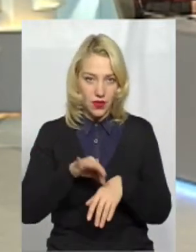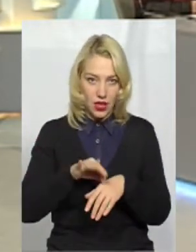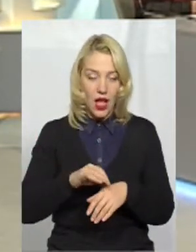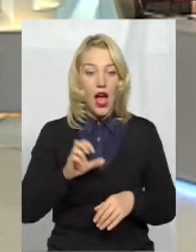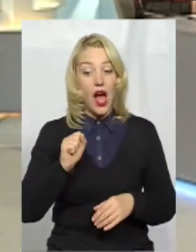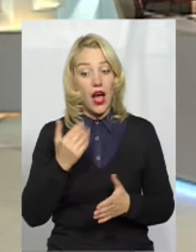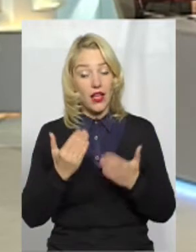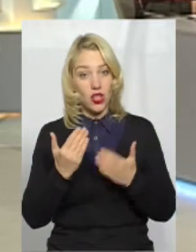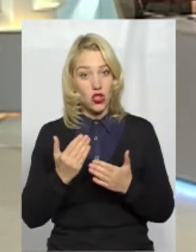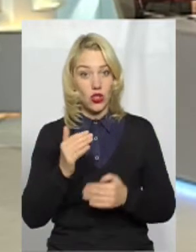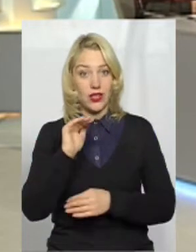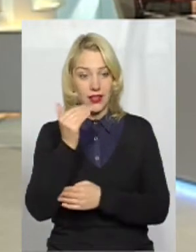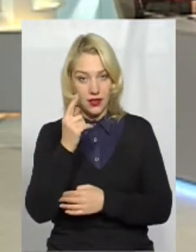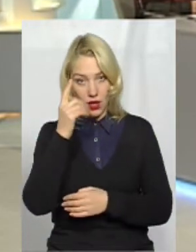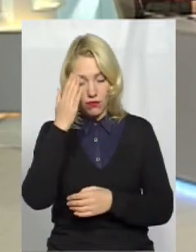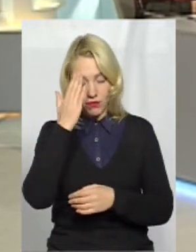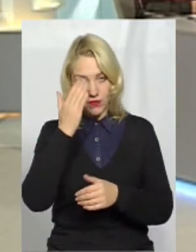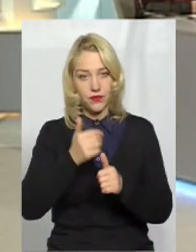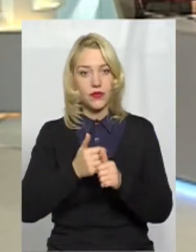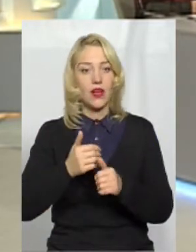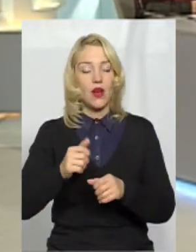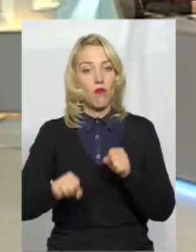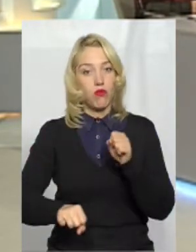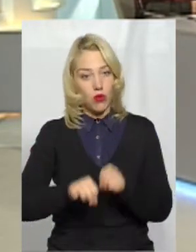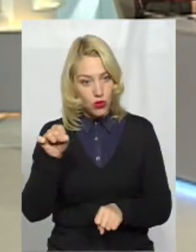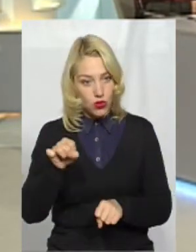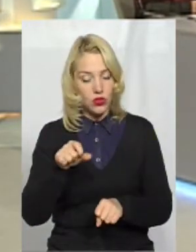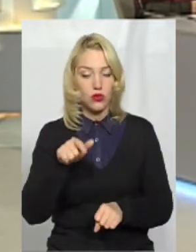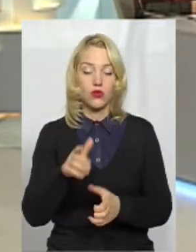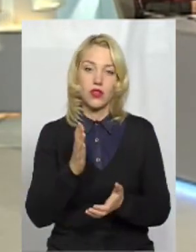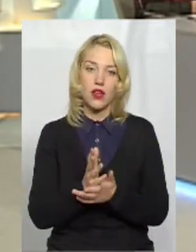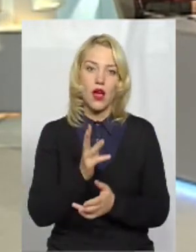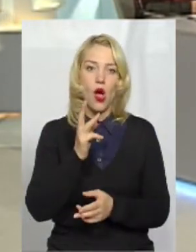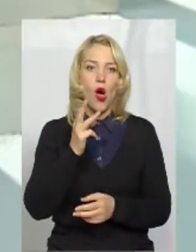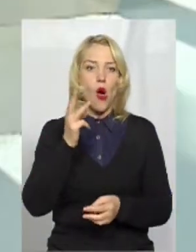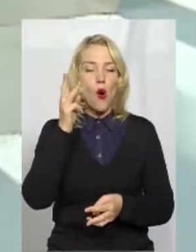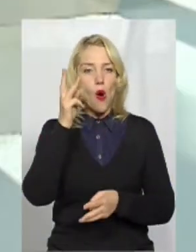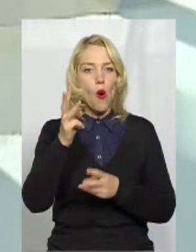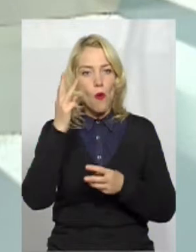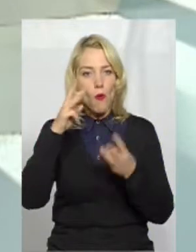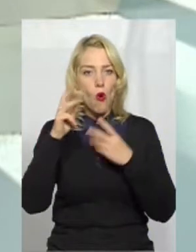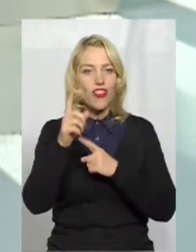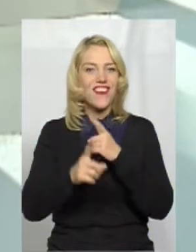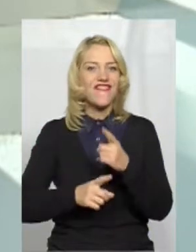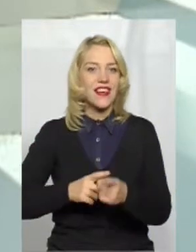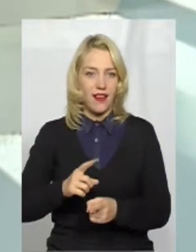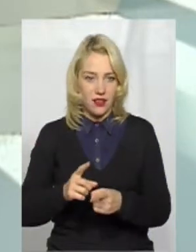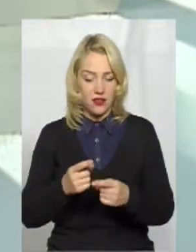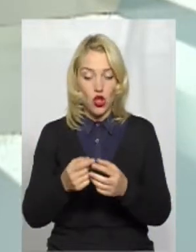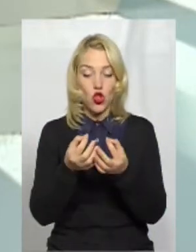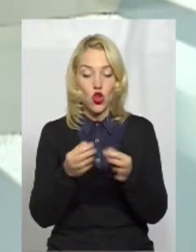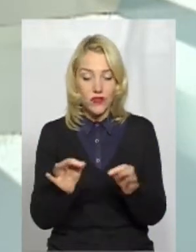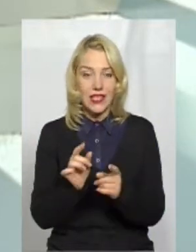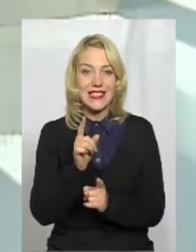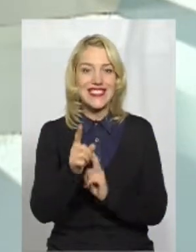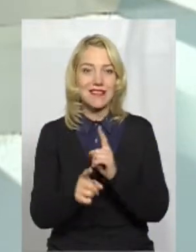ж це дитина з порушенням інтелекту, то тут вже відбувається модифікація. Тобто, дозволяється певна